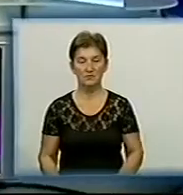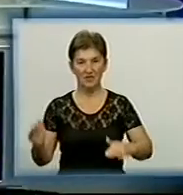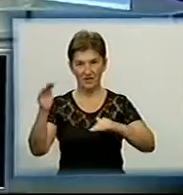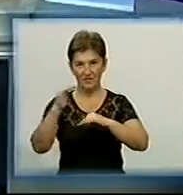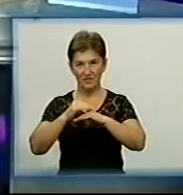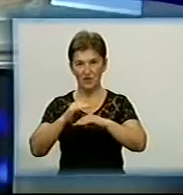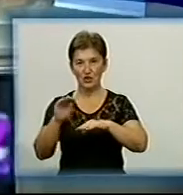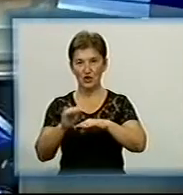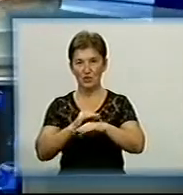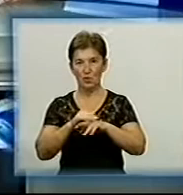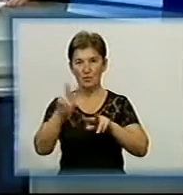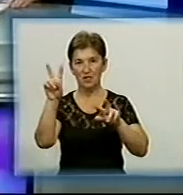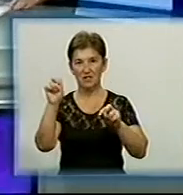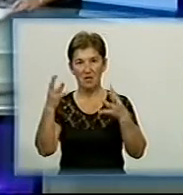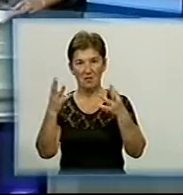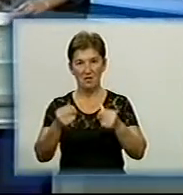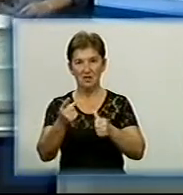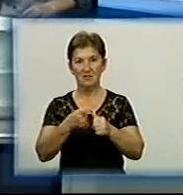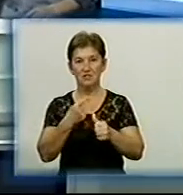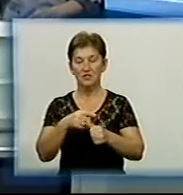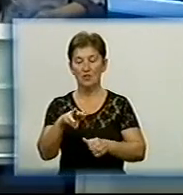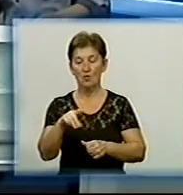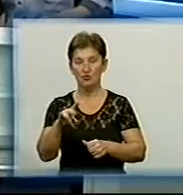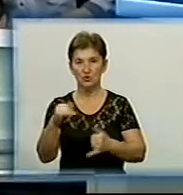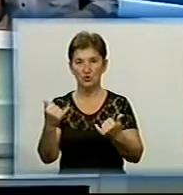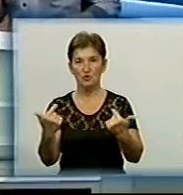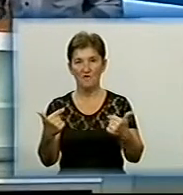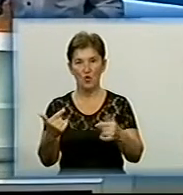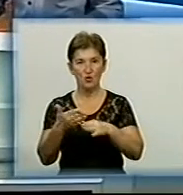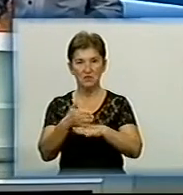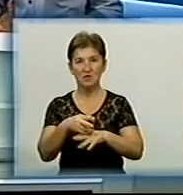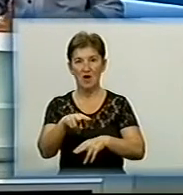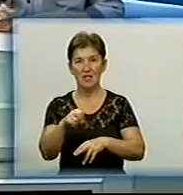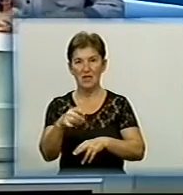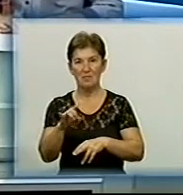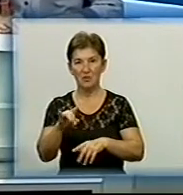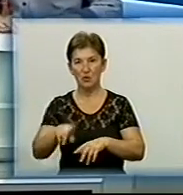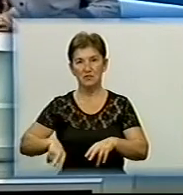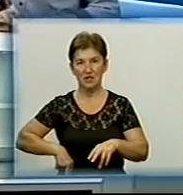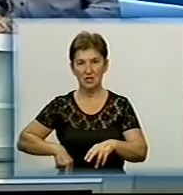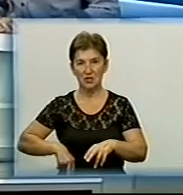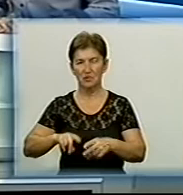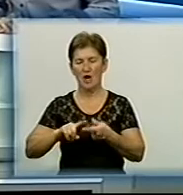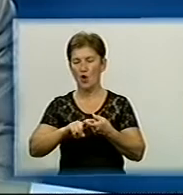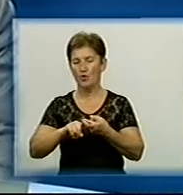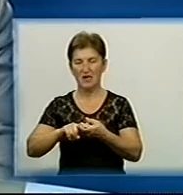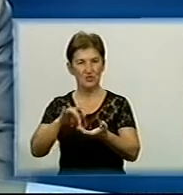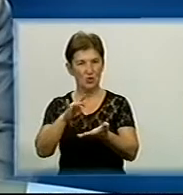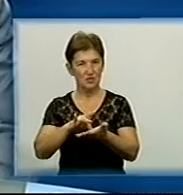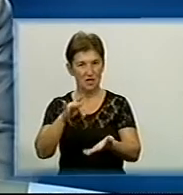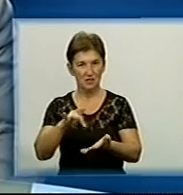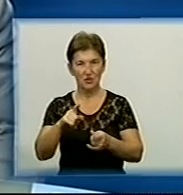Вечір добрий, тема дня на каналі Києвоград Мене звуть Анастасія Мусатенко В нас в гостях сьогодні Андрій Лейбенко, директор обласного контактного центру Доброго вечора